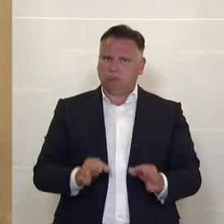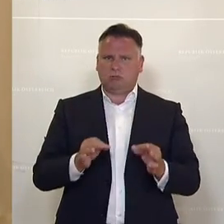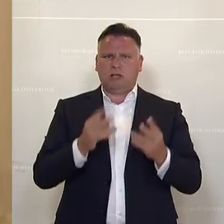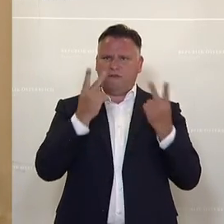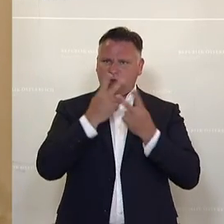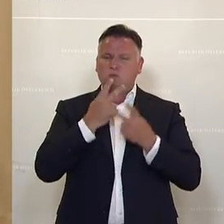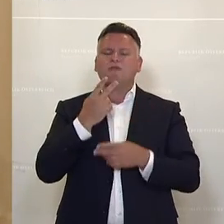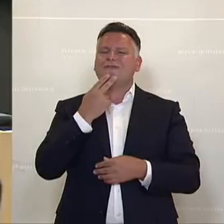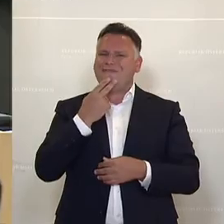kommt von der SPÖ. Danke.